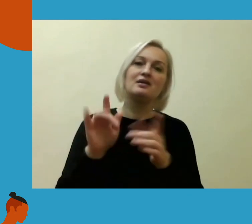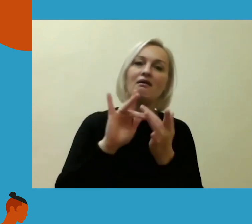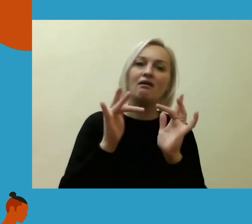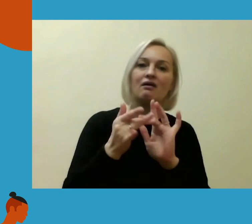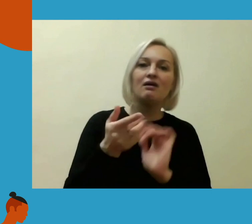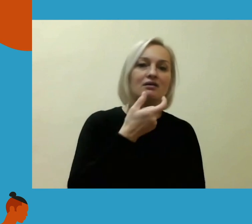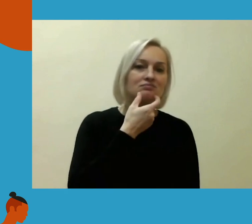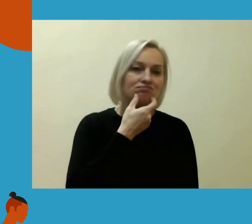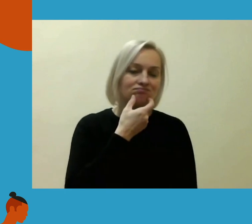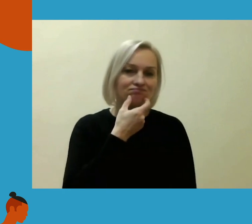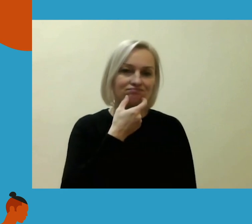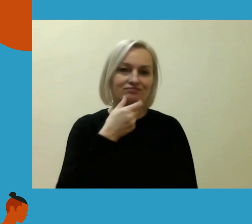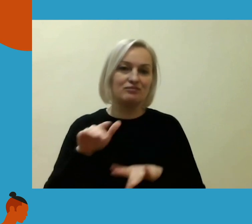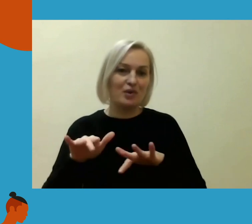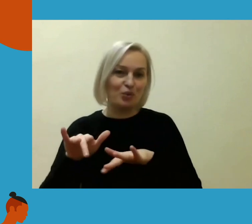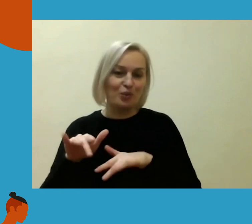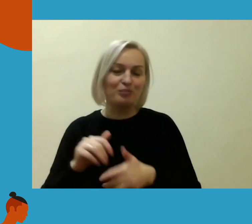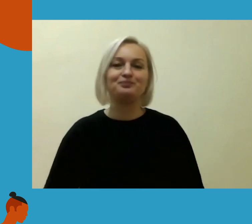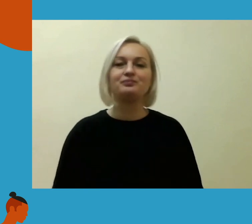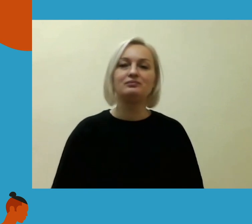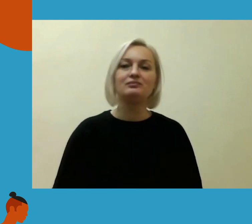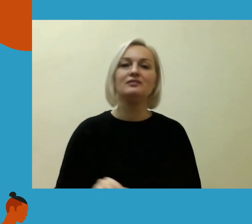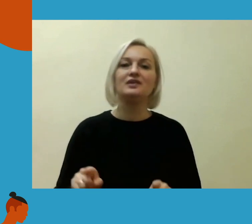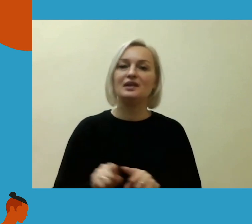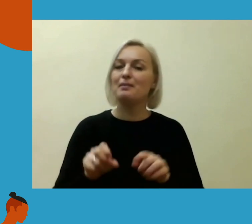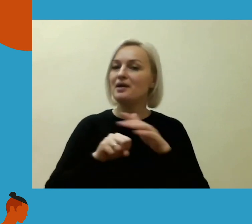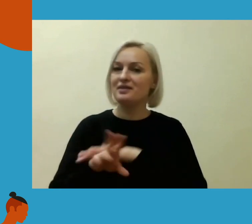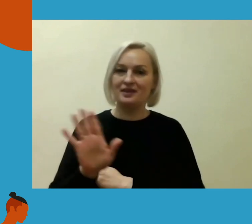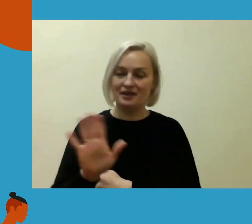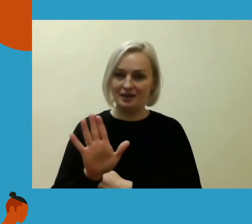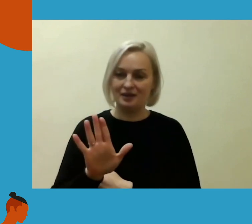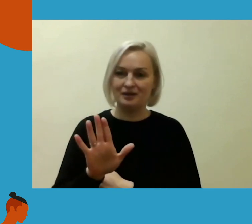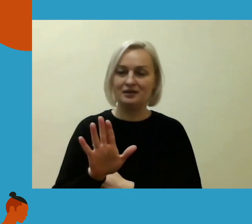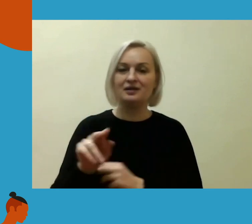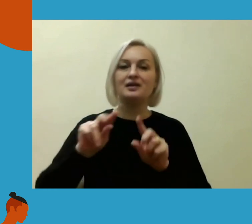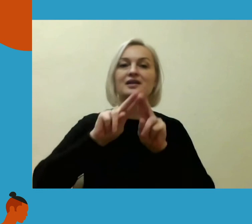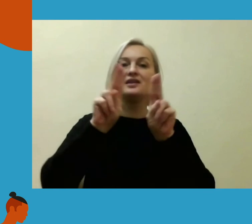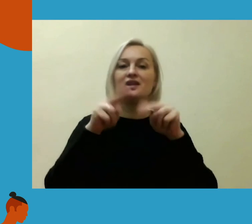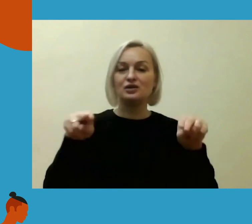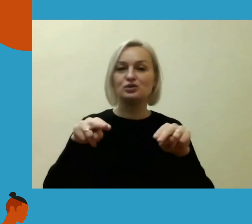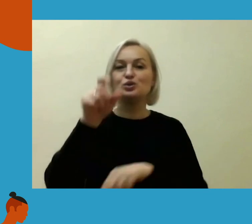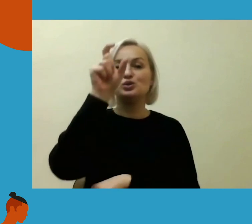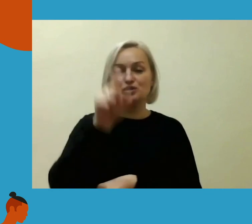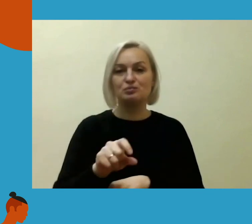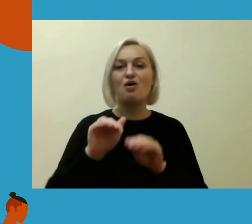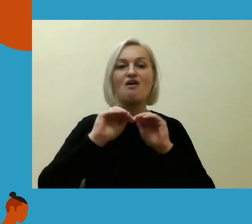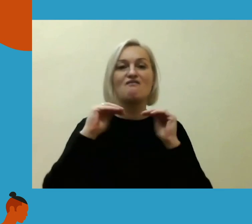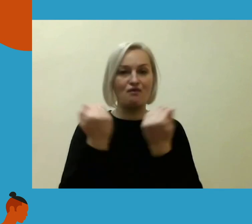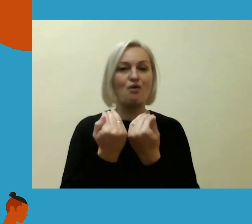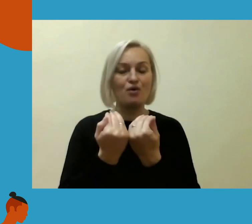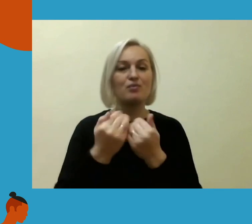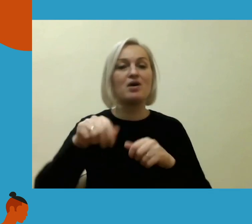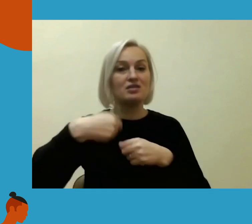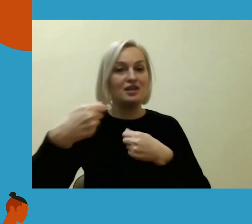kitapus ekranų. Tikrai dar nepabėgite, Nacionalinės žmogaus feisų formas dar desėsi nepaisant pasivaigusio darbo